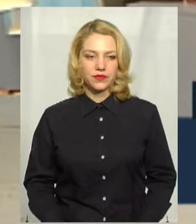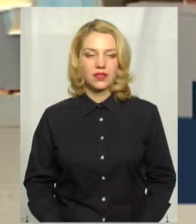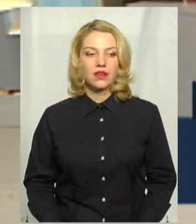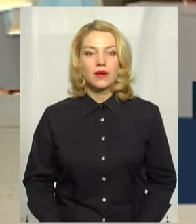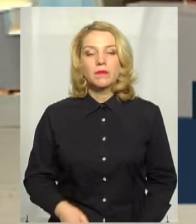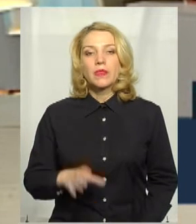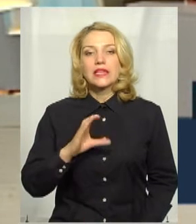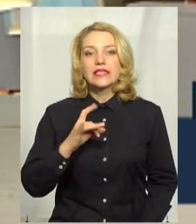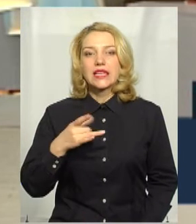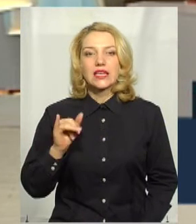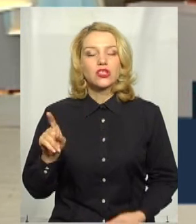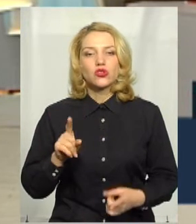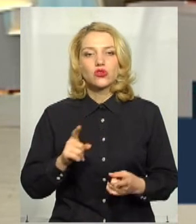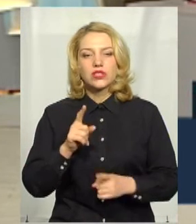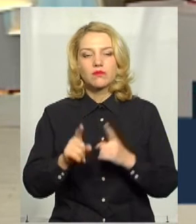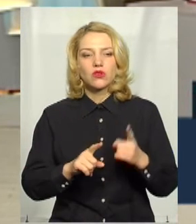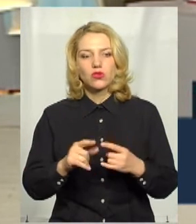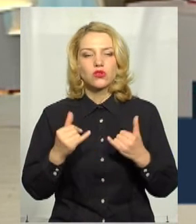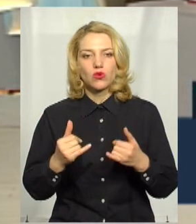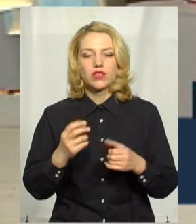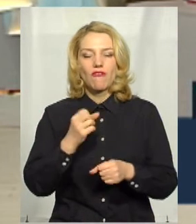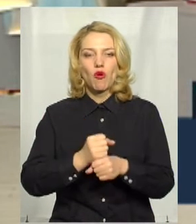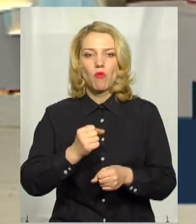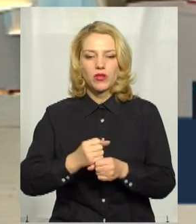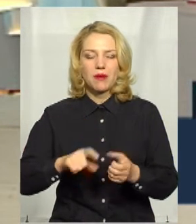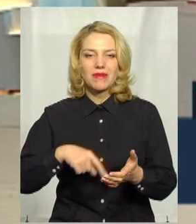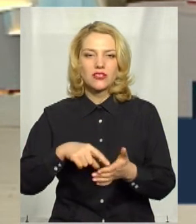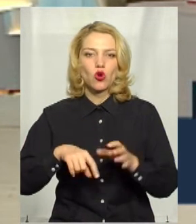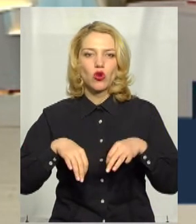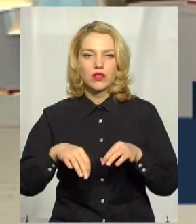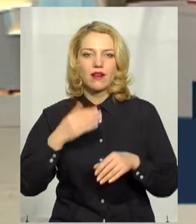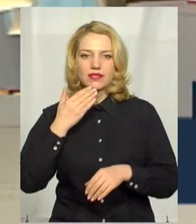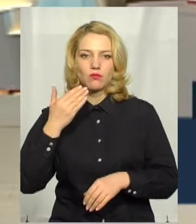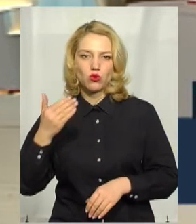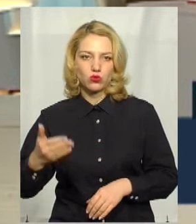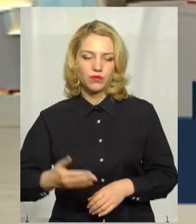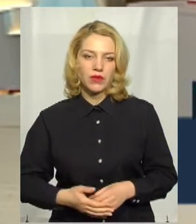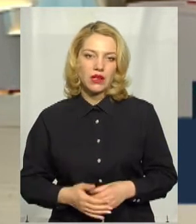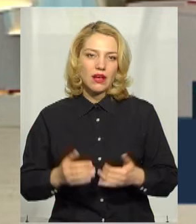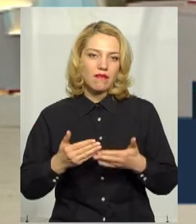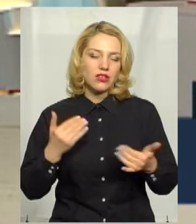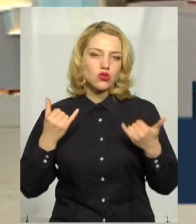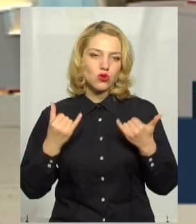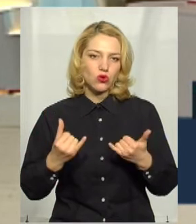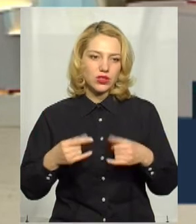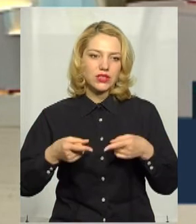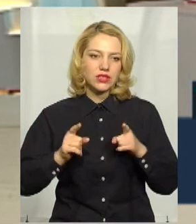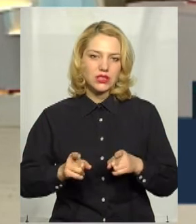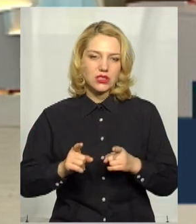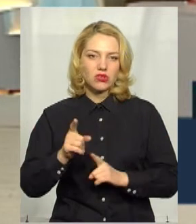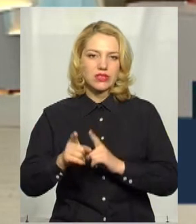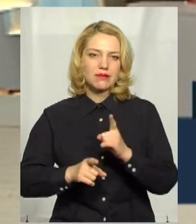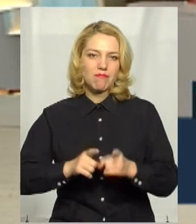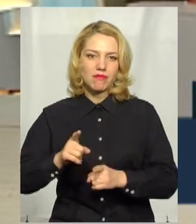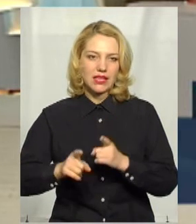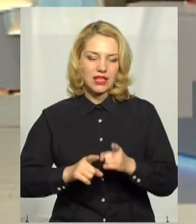Пану Сергію, що змінилося від сьогодні у роботі міського транспорту? Від сьогодні дійсно зміни